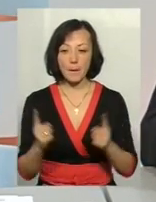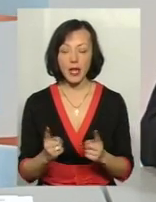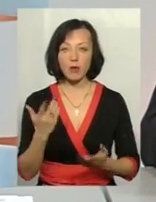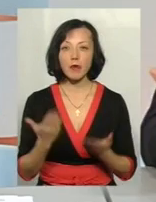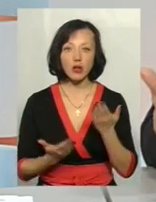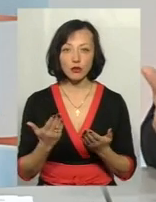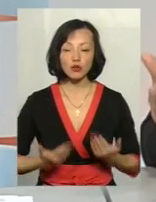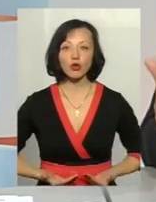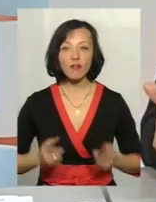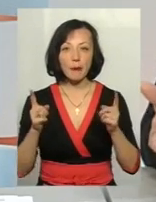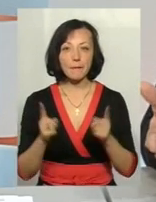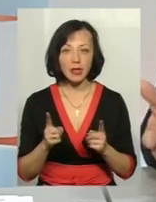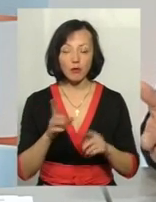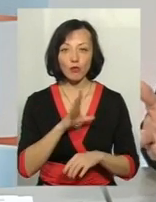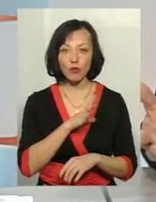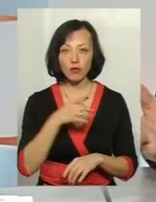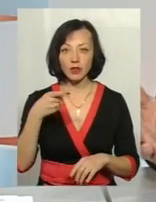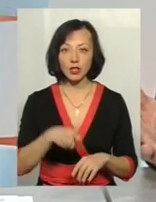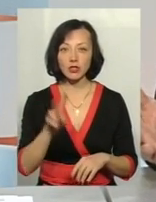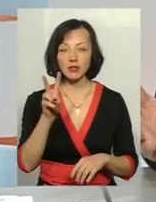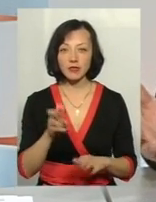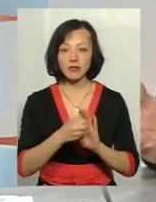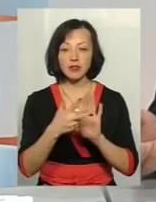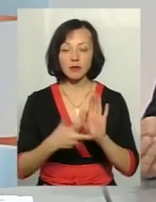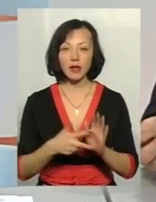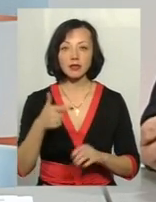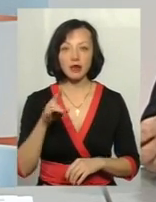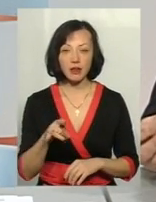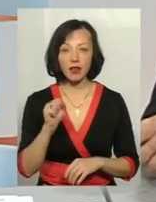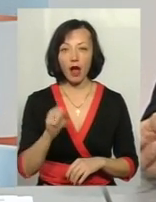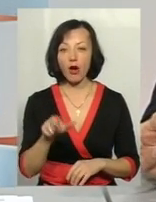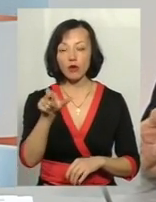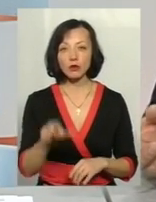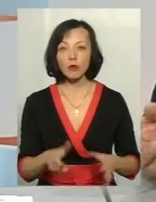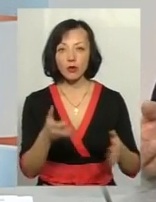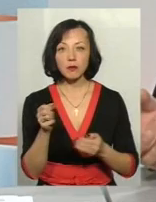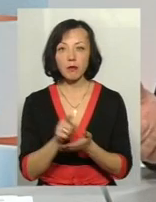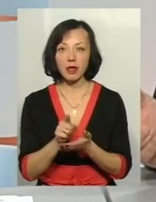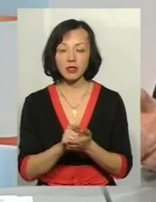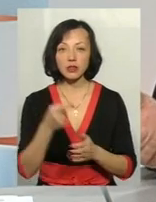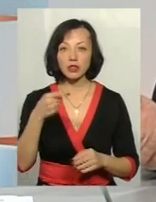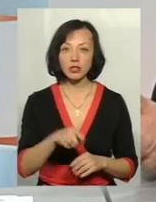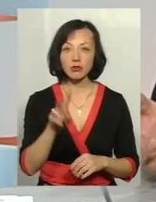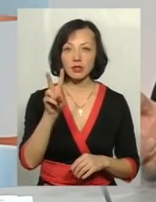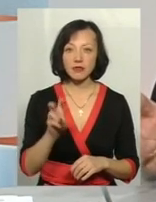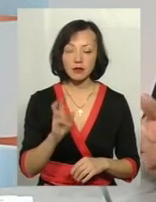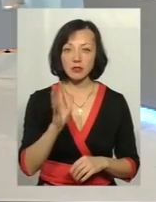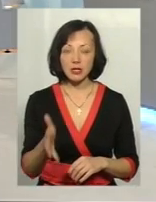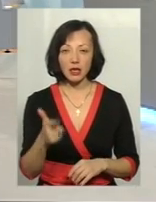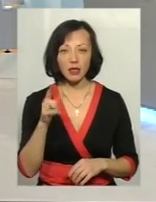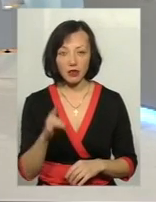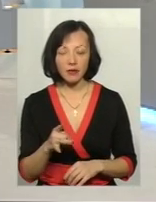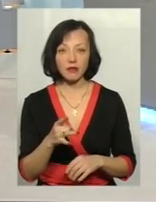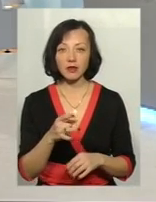прожитковий мінімум був, скажімо, 1218 гривень, а особа отримала пенсію 1250 гривень,